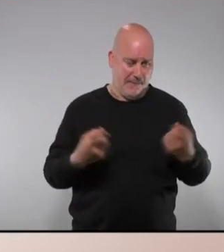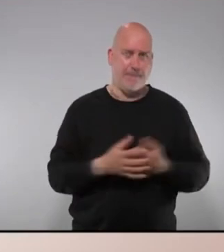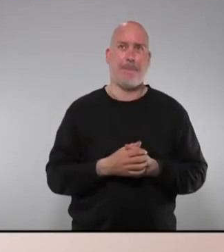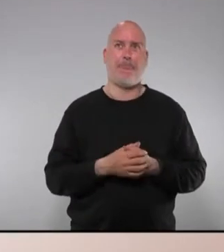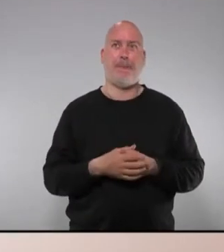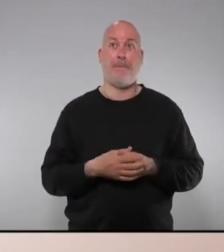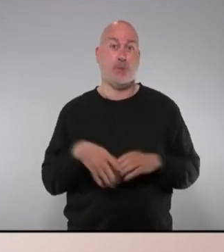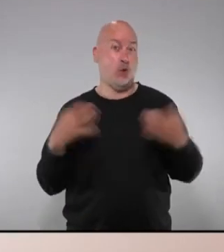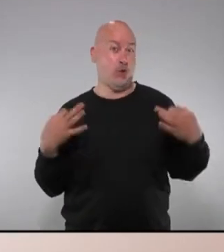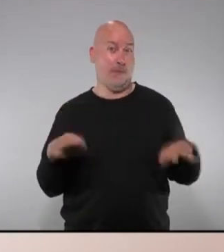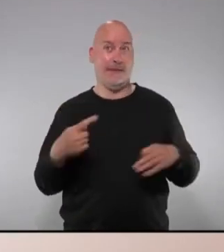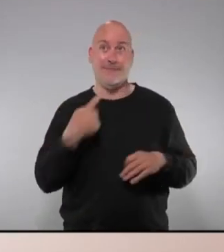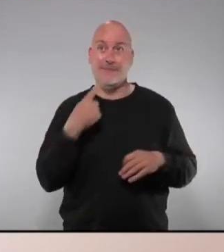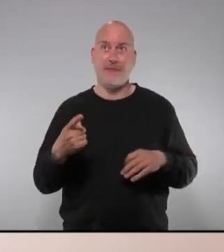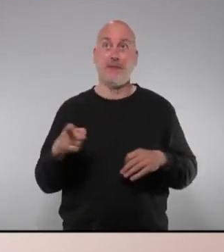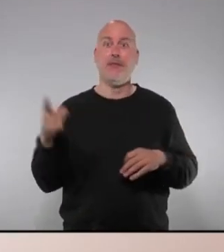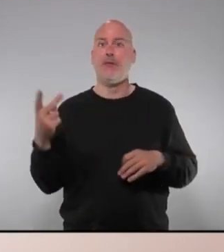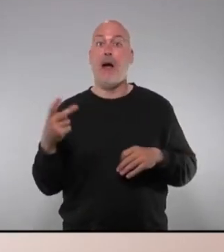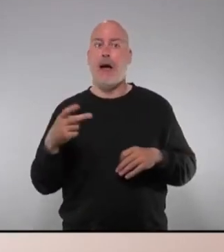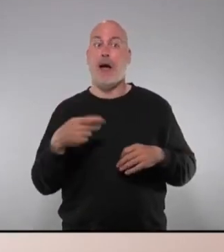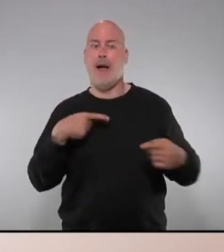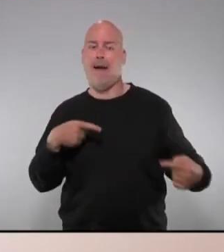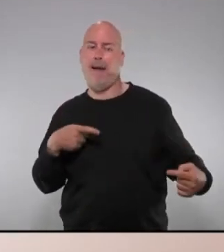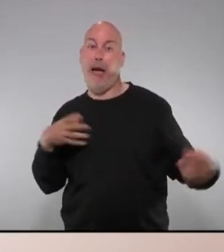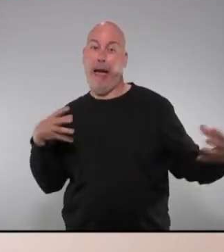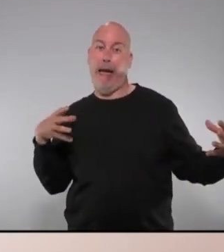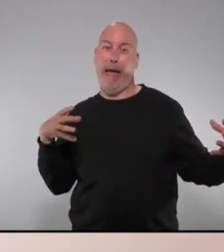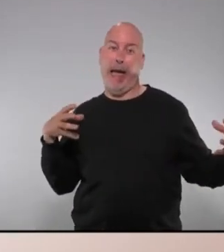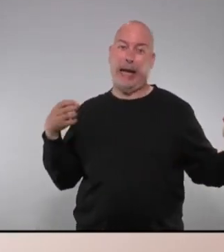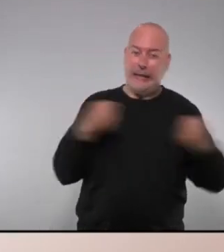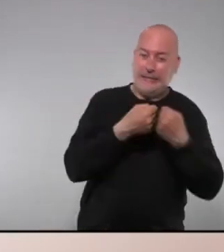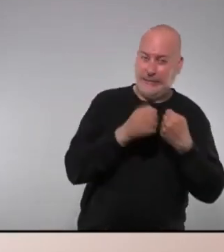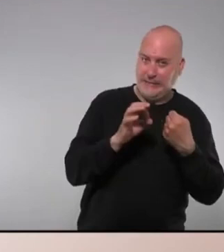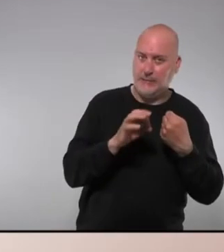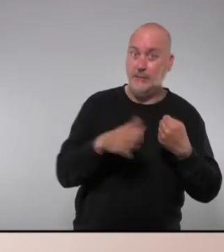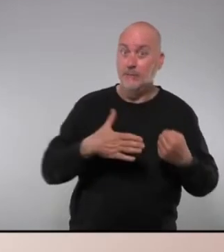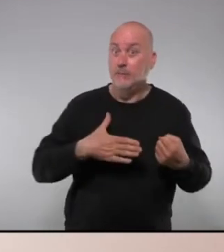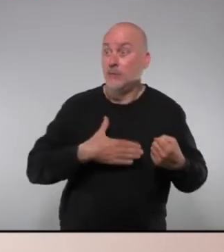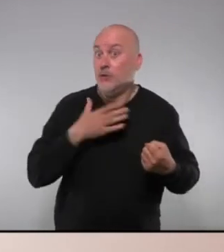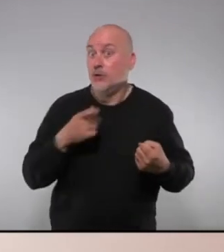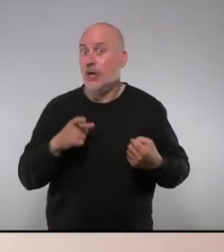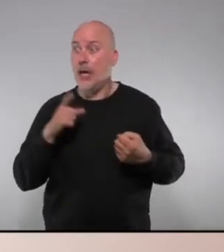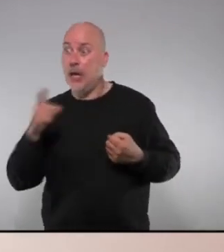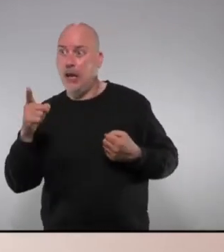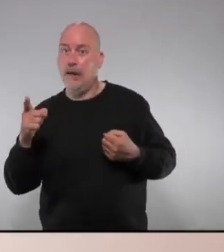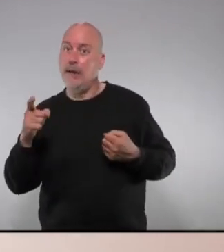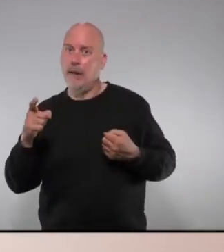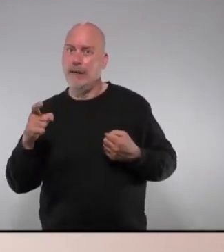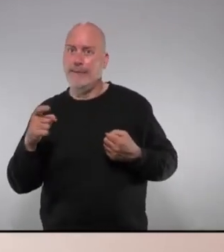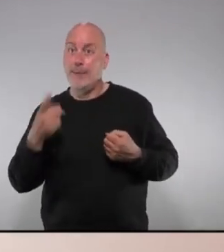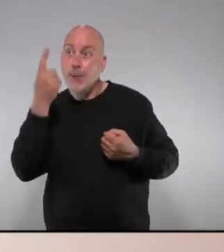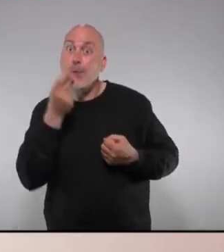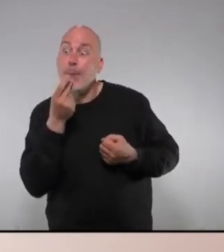Normalment diuen que llops amb llops no es mosseguen, però potser a algun llop se li han esmolat les dents i començaran a petar escàndols en cadena.